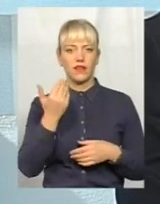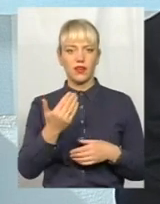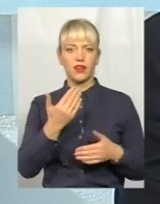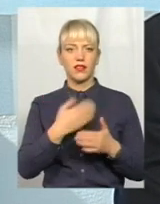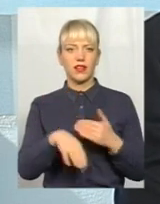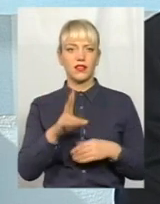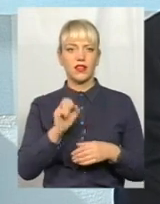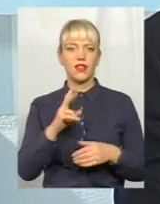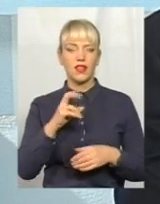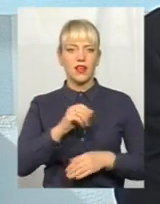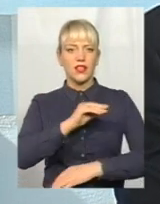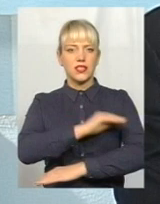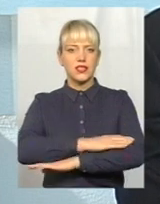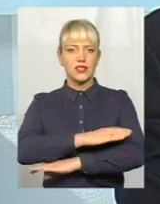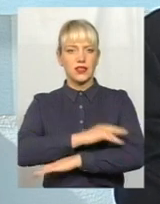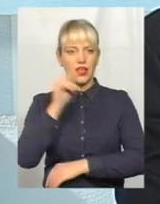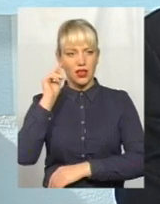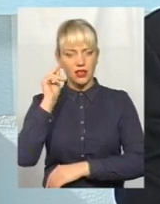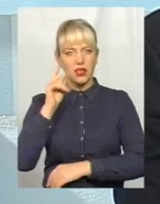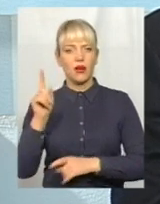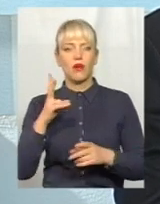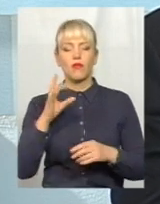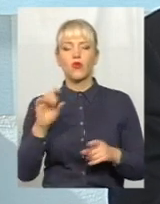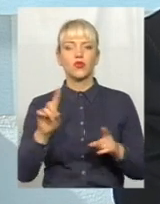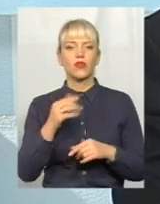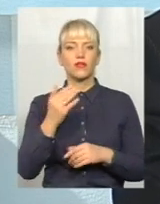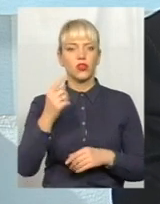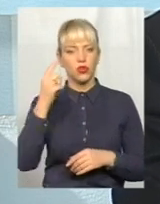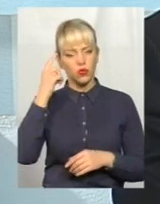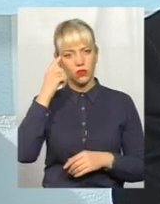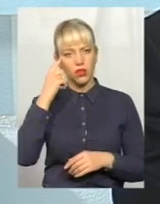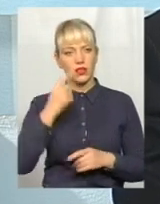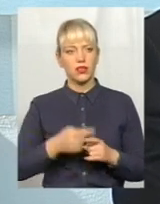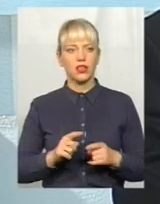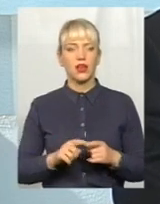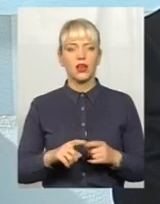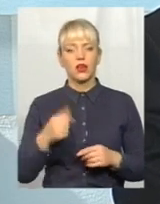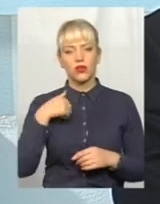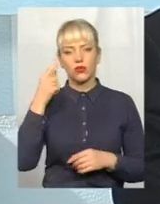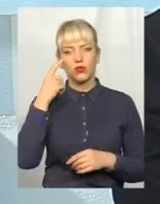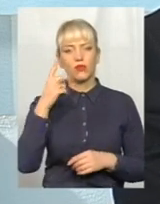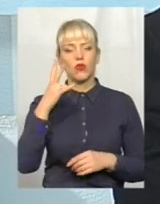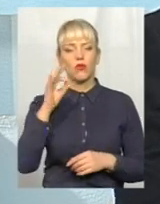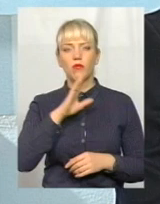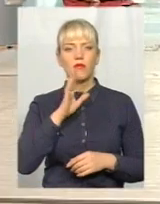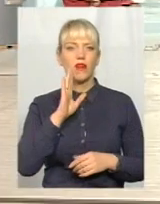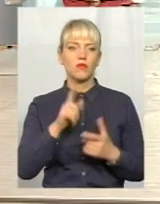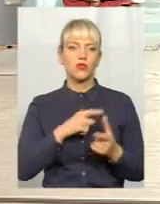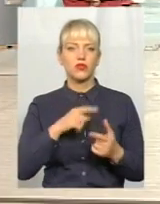на заняття, про що ви думаєте, коли ви з учнями? Вона каже, думаю про маму. Чи вона